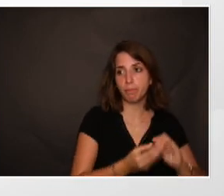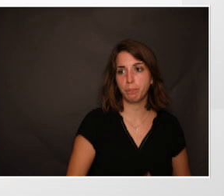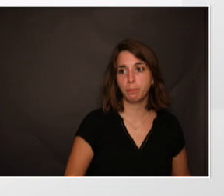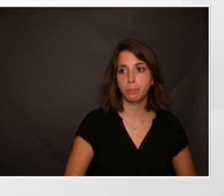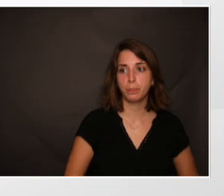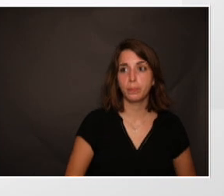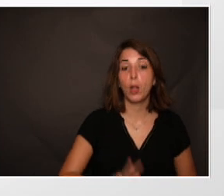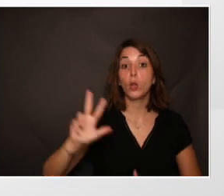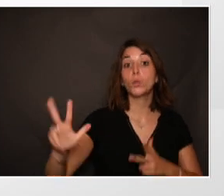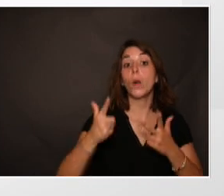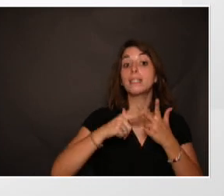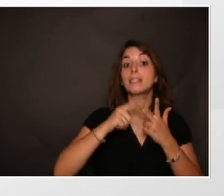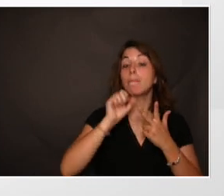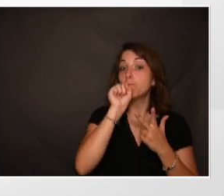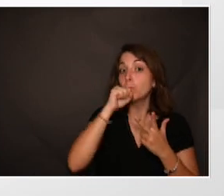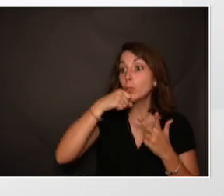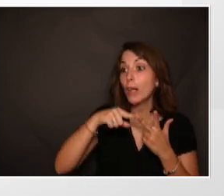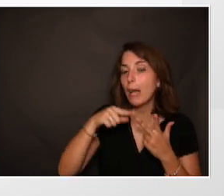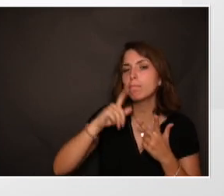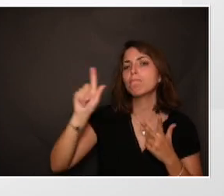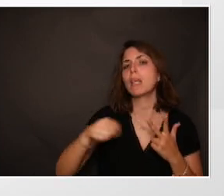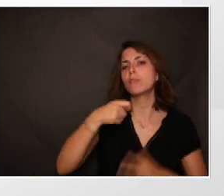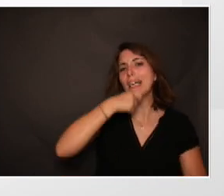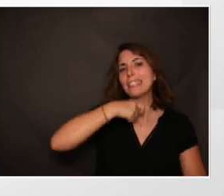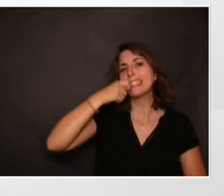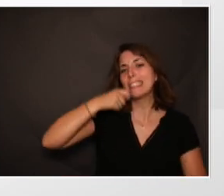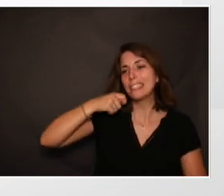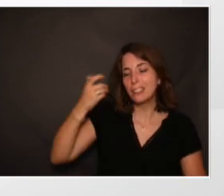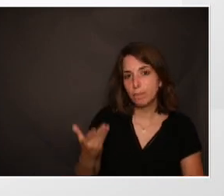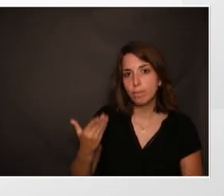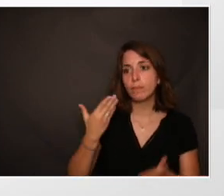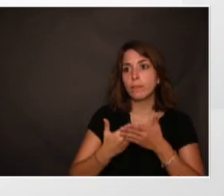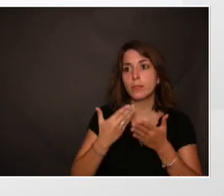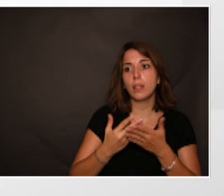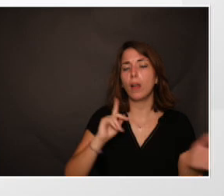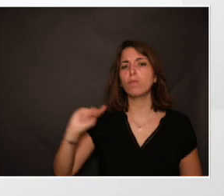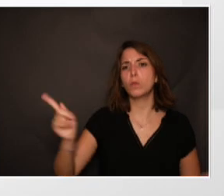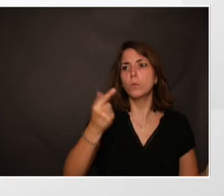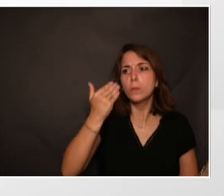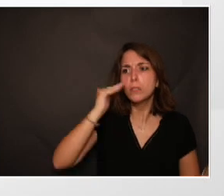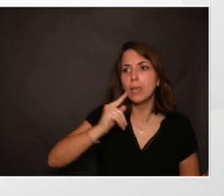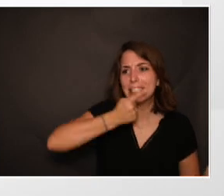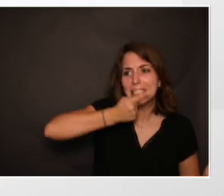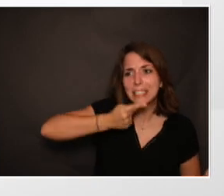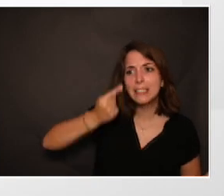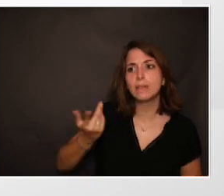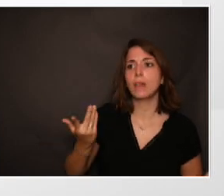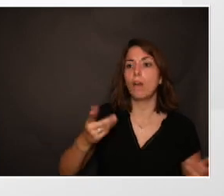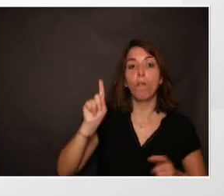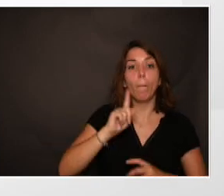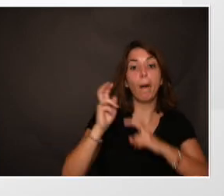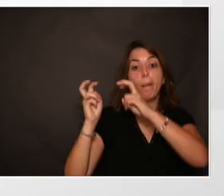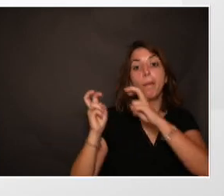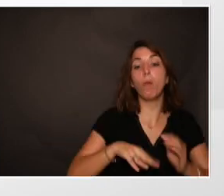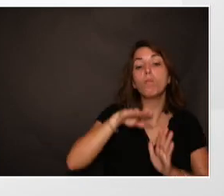Le troisième élément, c'est évidemment le brossage des dents. Ça, c'est quelque chose qui est à faire tout au long de sa vie et il n'y pas de raison de diminuer en